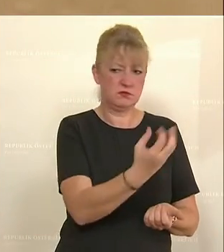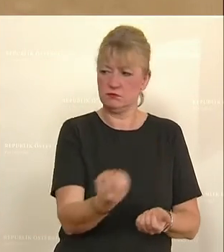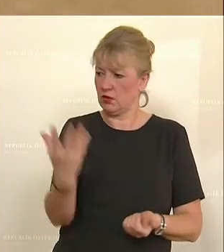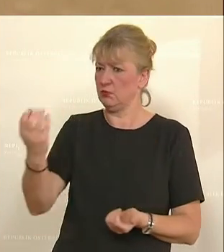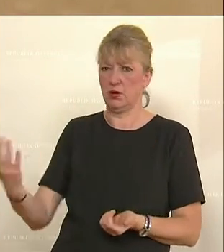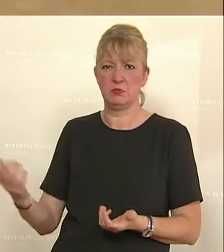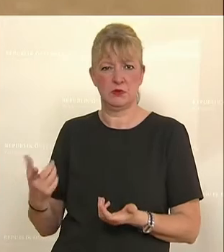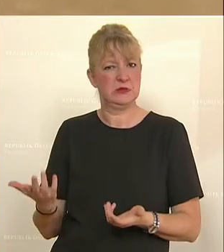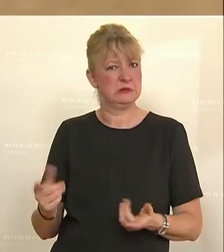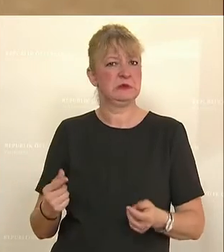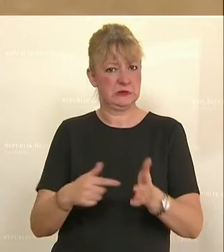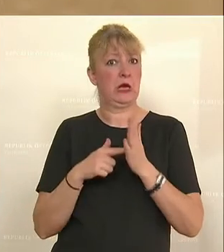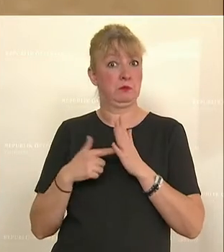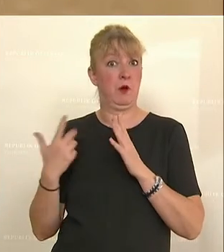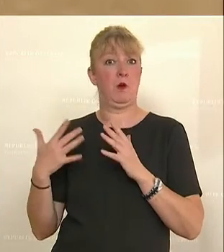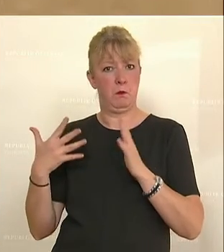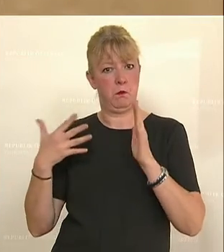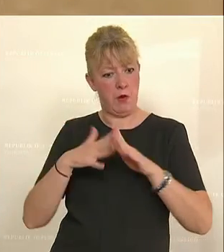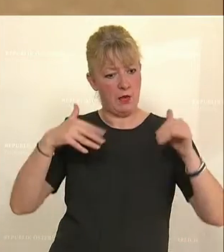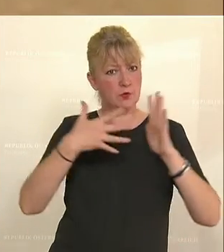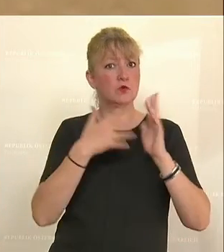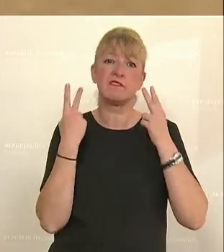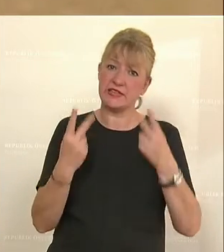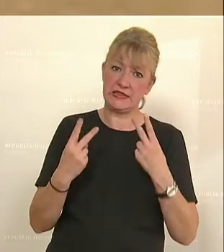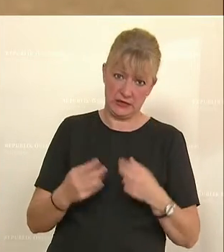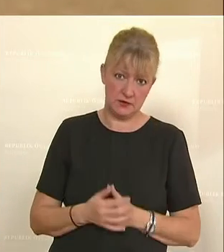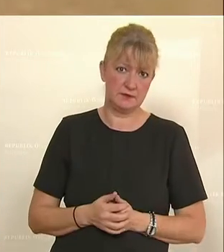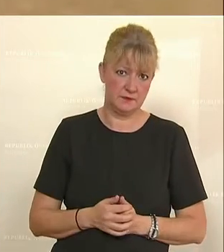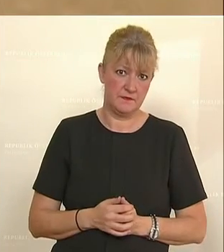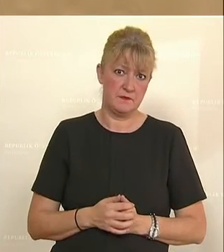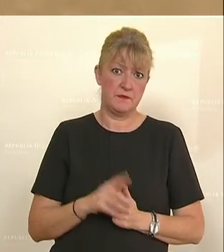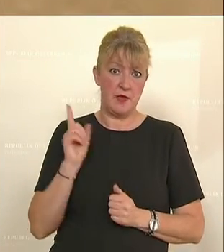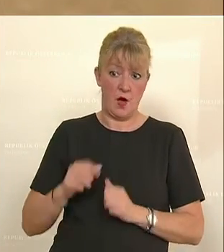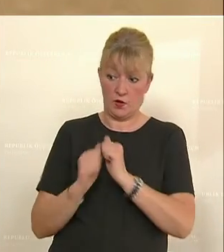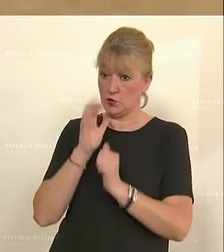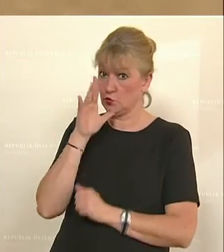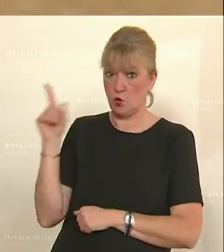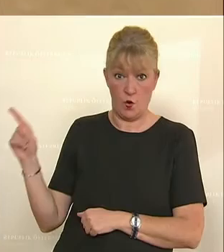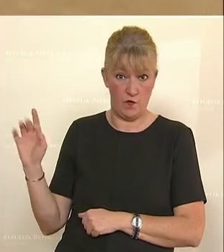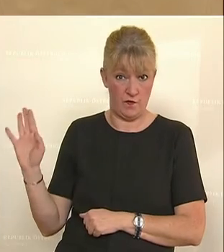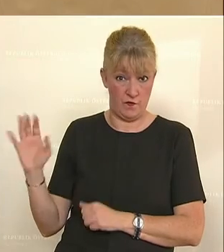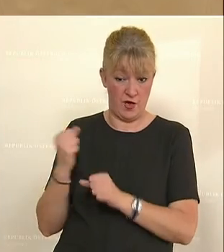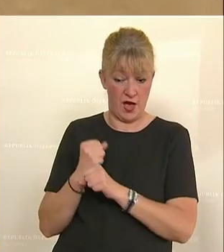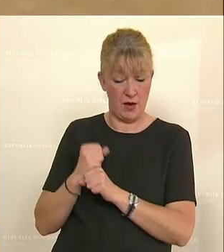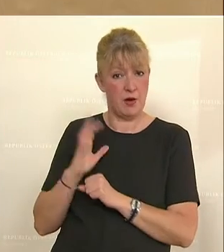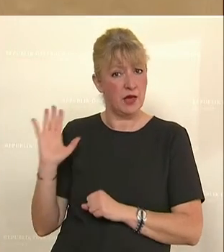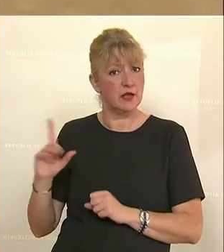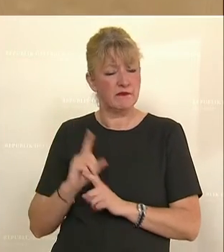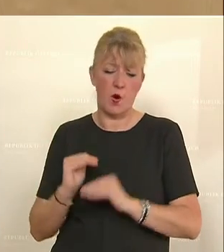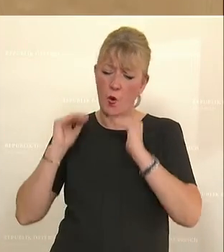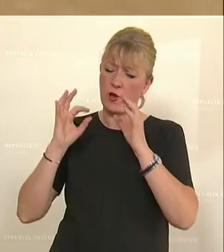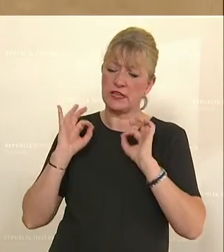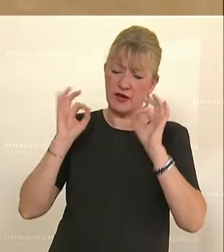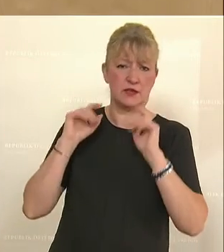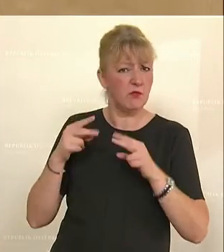wichtig die parlamentarische Kontrolle ist und wie grundlegend wichtig es ist, dass der Rechnungshof seiner Arbeit in der gewohnt hohen Qualität